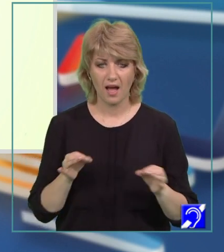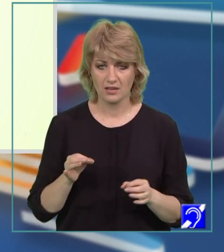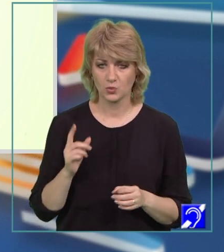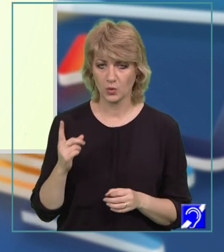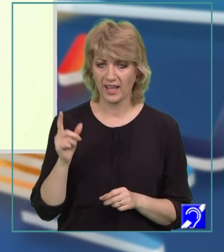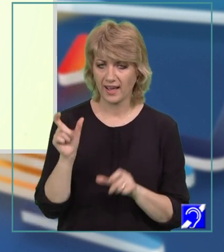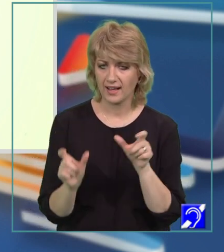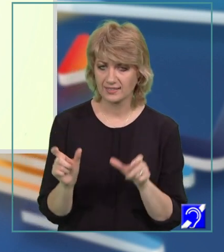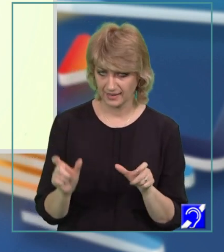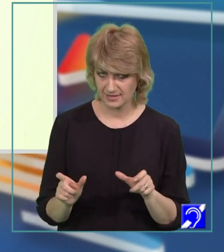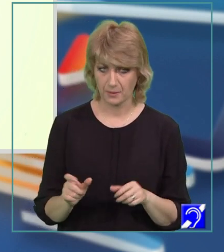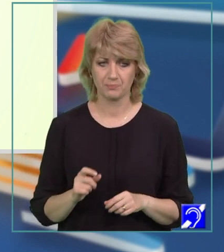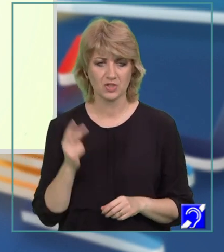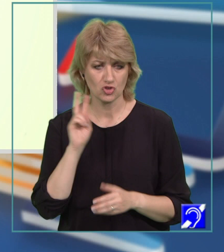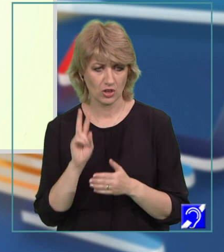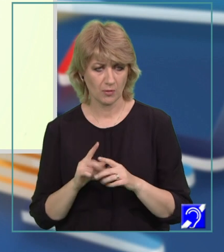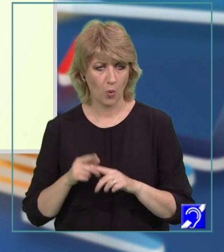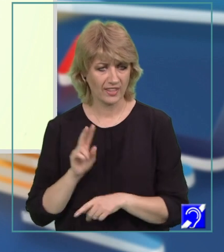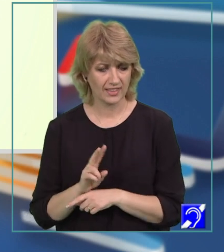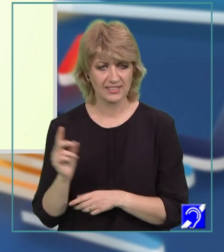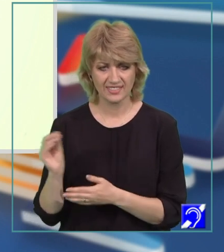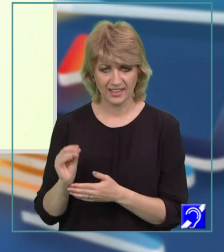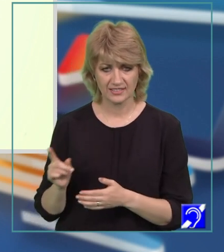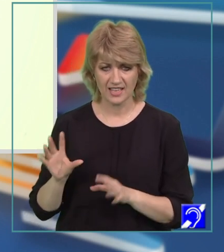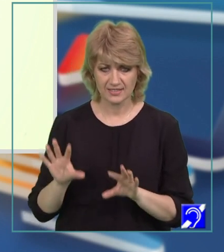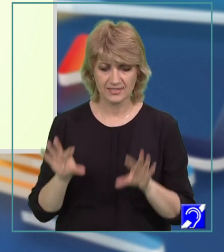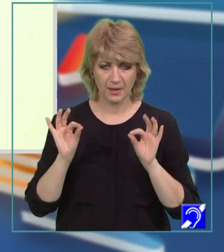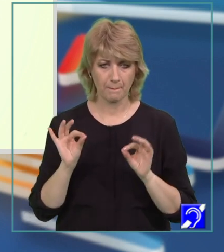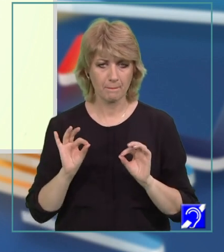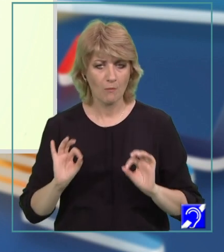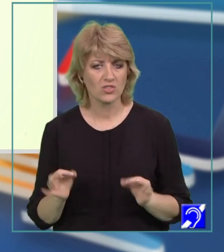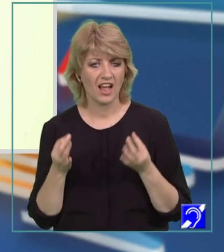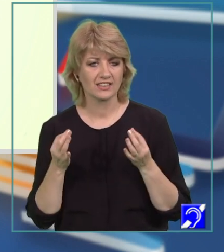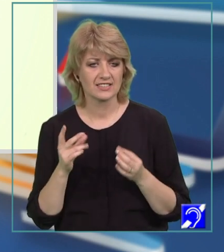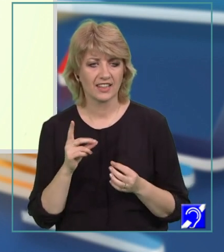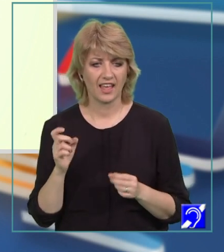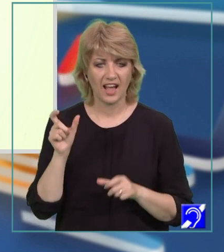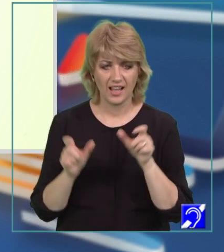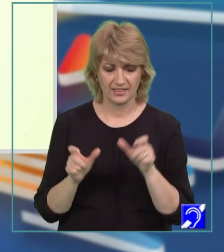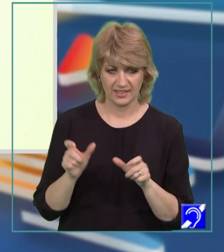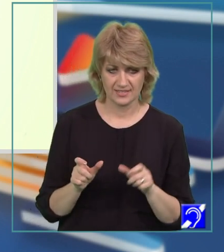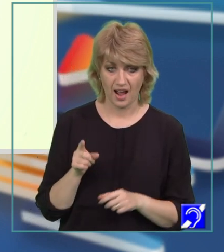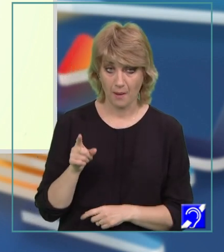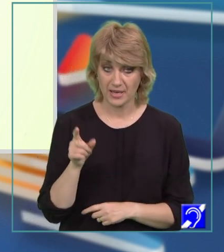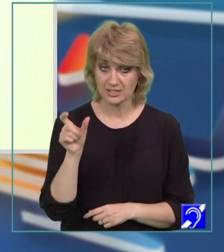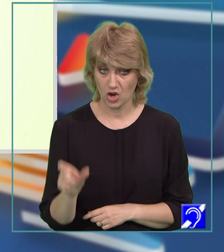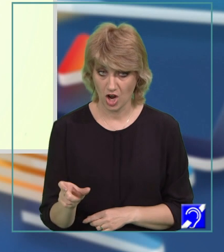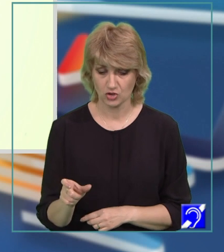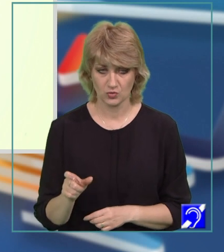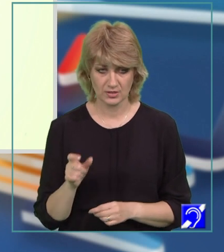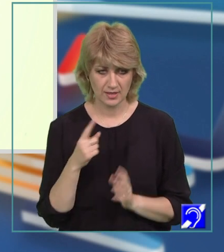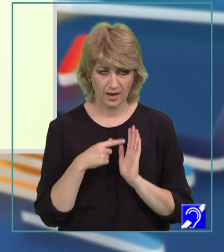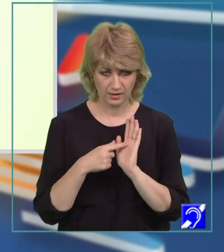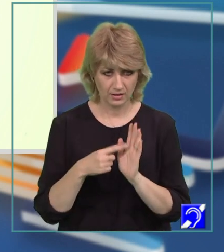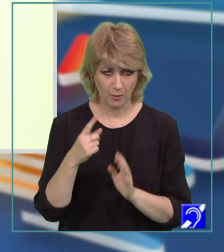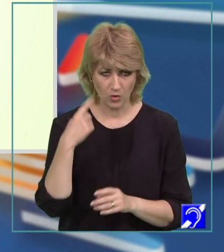caracterizării, să citim cu atenție un text pentru a identifica modalitățile de caracterizare a personajului, să ilustrăm o